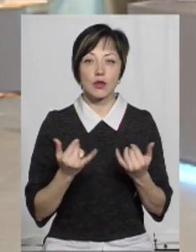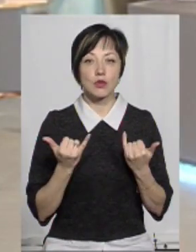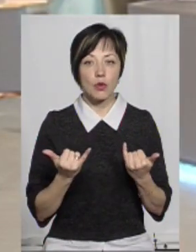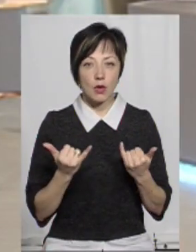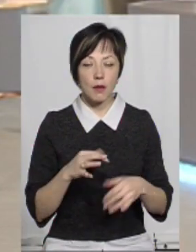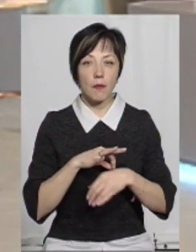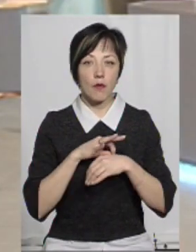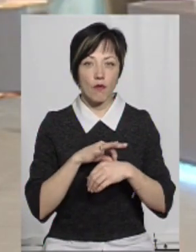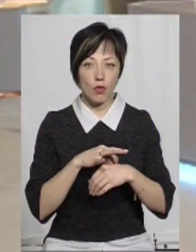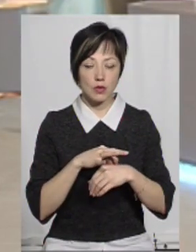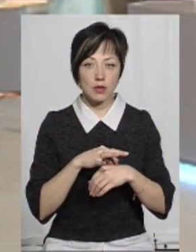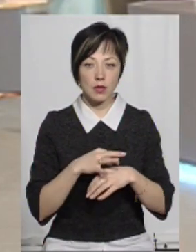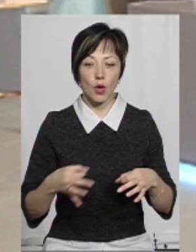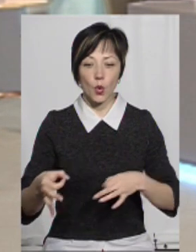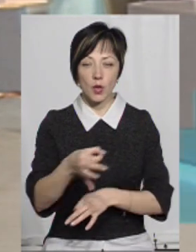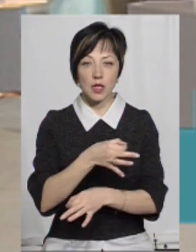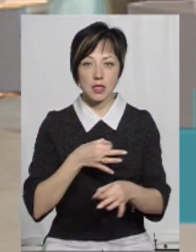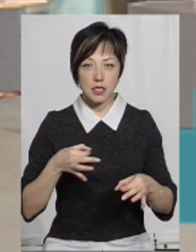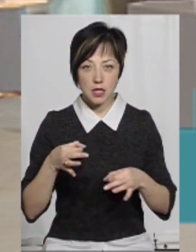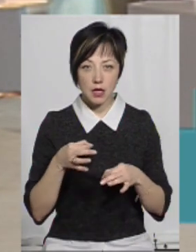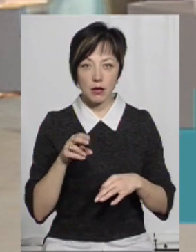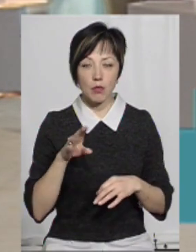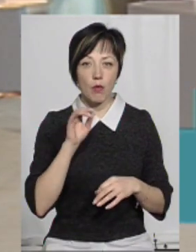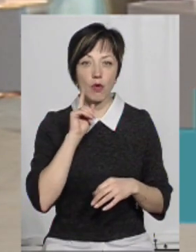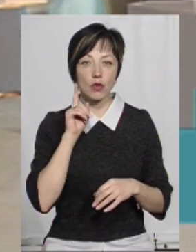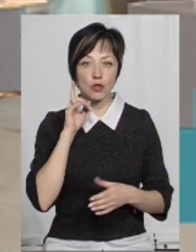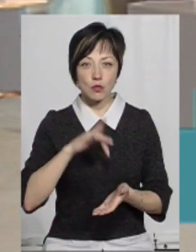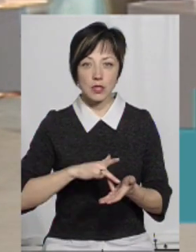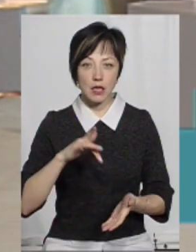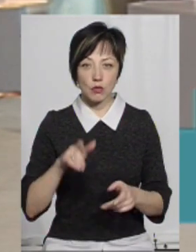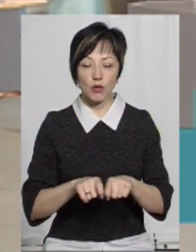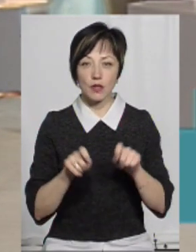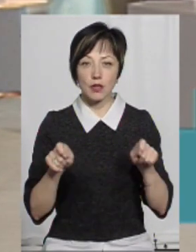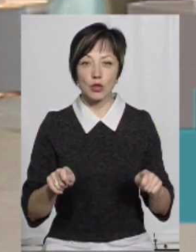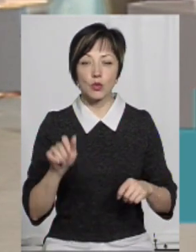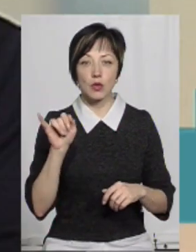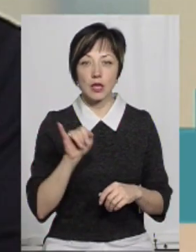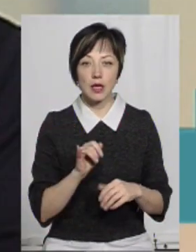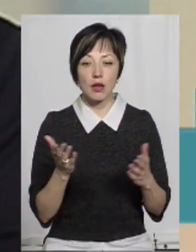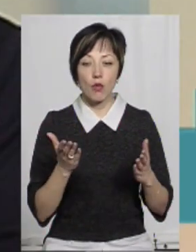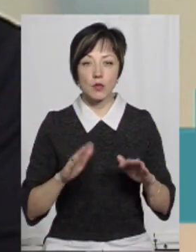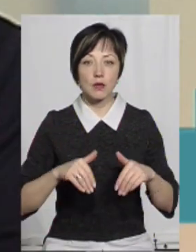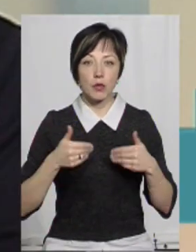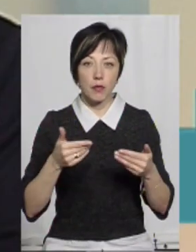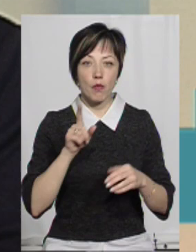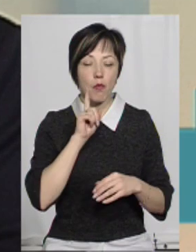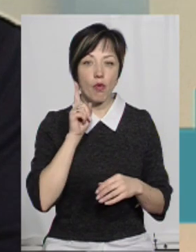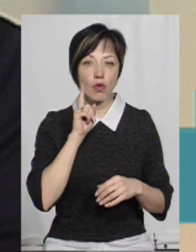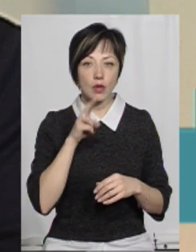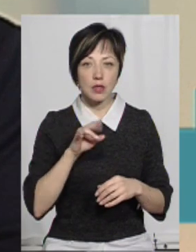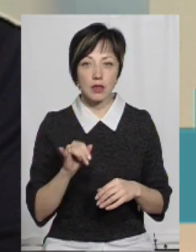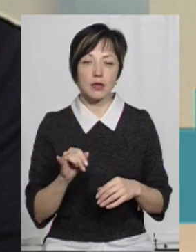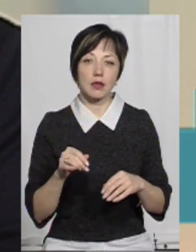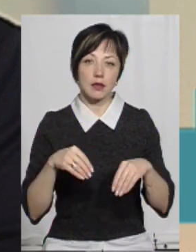Саме сьогодні ми проводили круглий стіл по молодіжному центру по відкриттю, і на якому запропонували молоді,